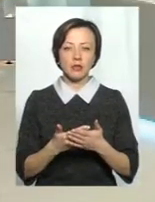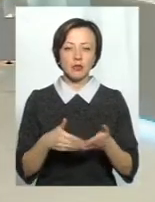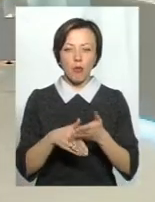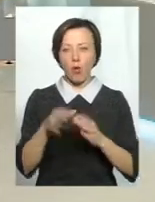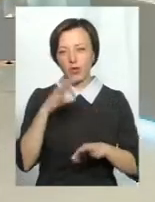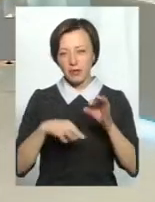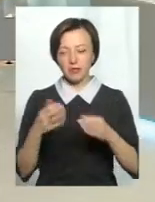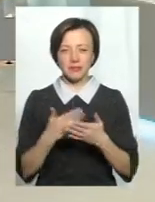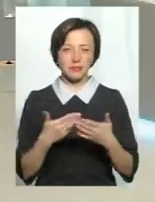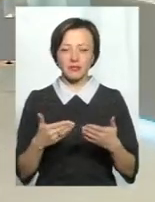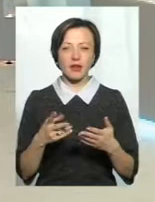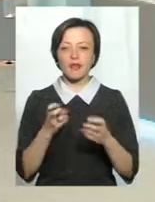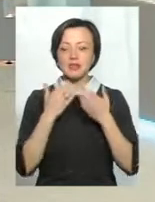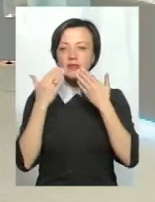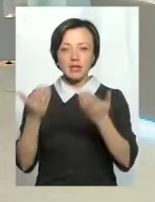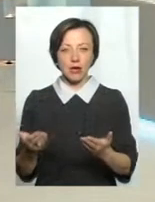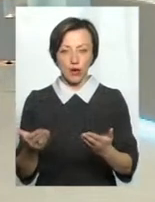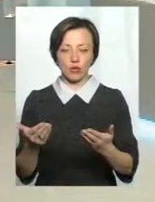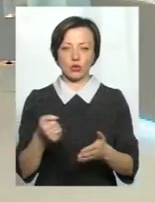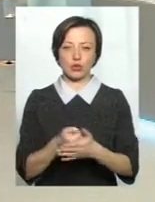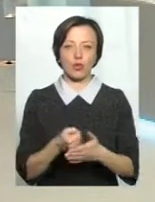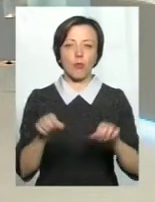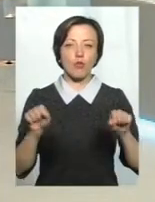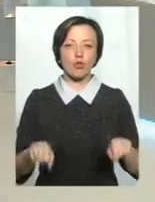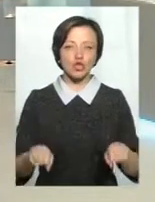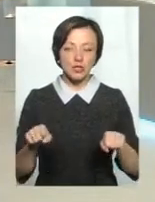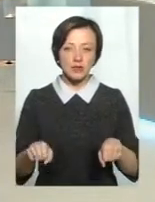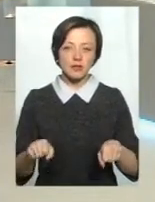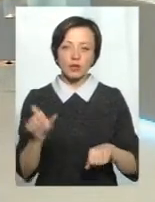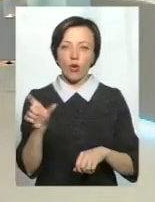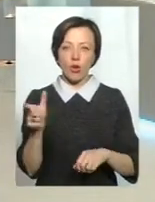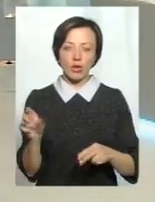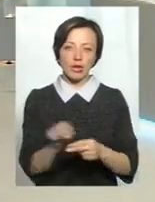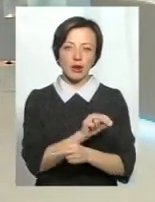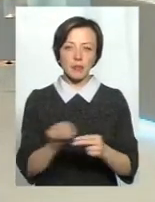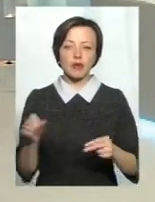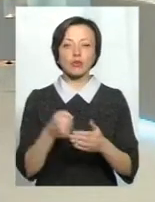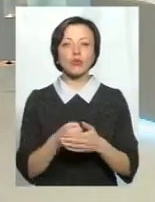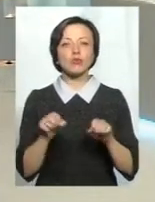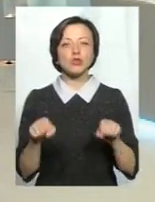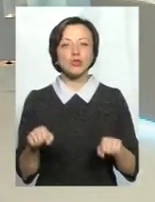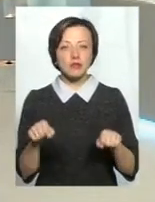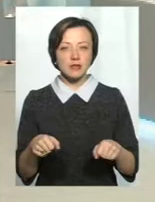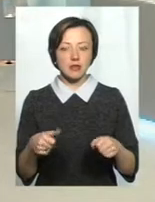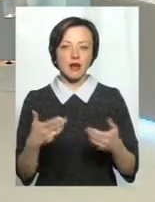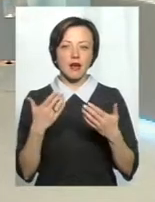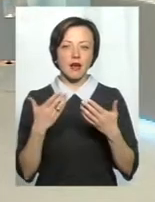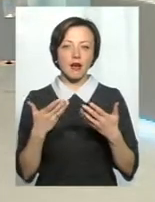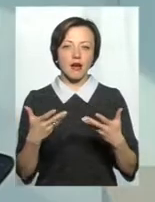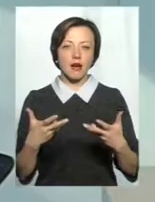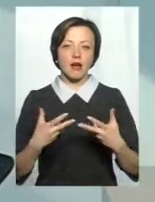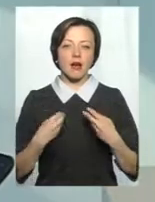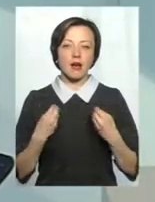фармакології, не звертаються до можливості голкотерапії, до можливості рефлексотерапії. Я б